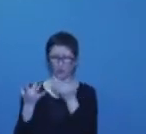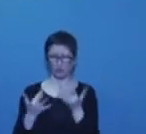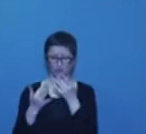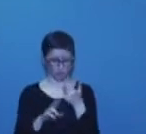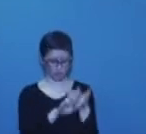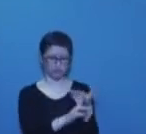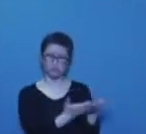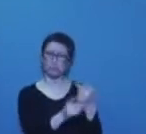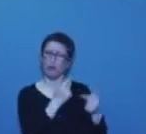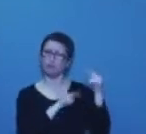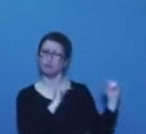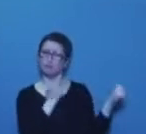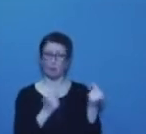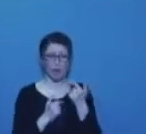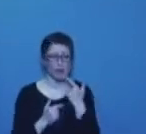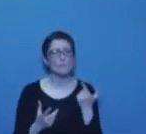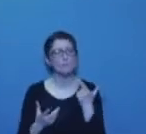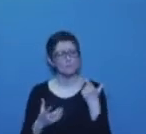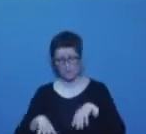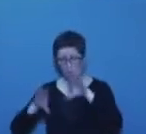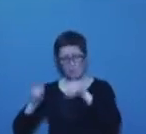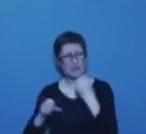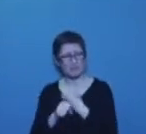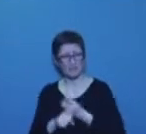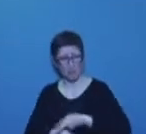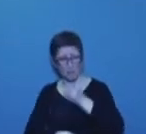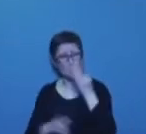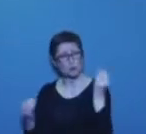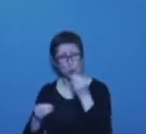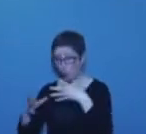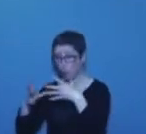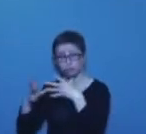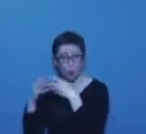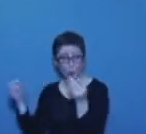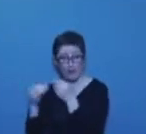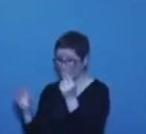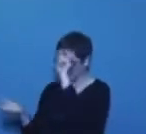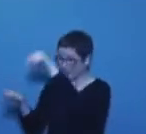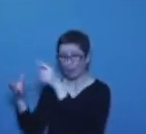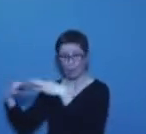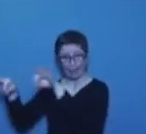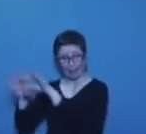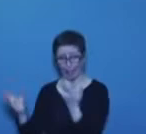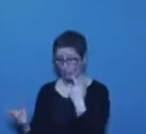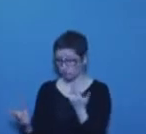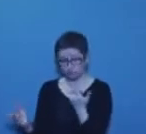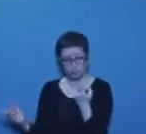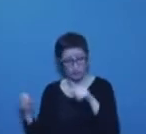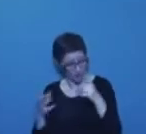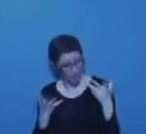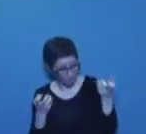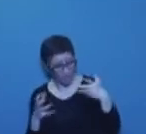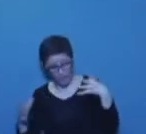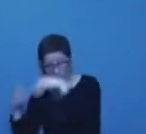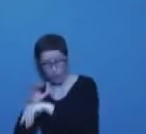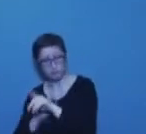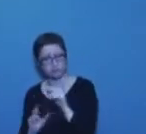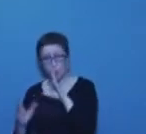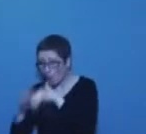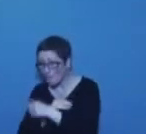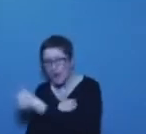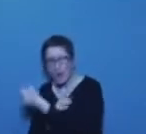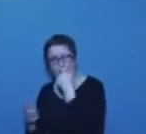l'endroit où on travaille le plus, c'est la Roumanie, vous avez envie d'être Roumain ? Non, bien sûr que non, même les Roumains, ils n'ont pas envie, dans ces conditions-là.